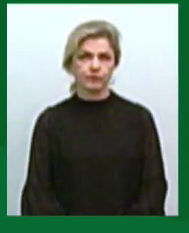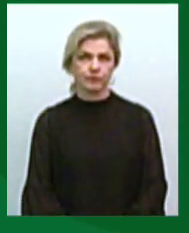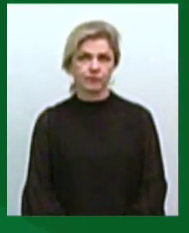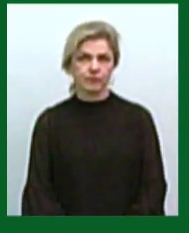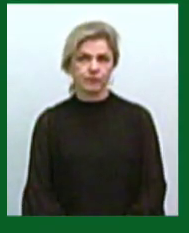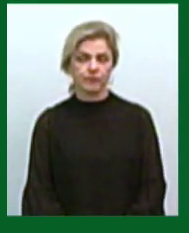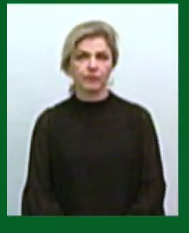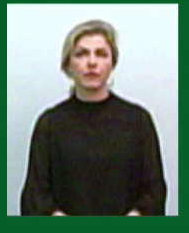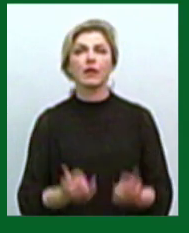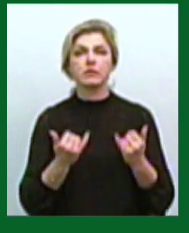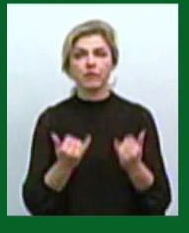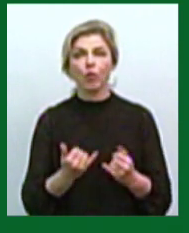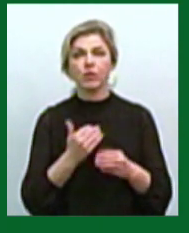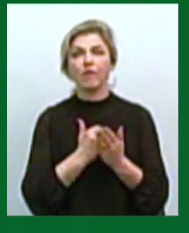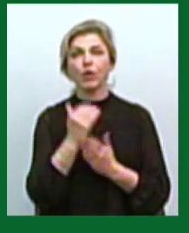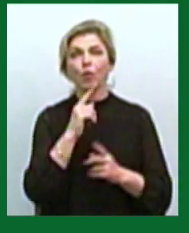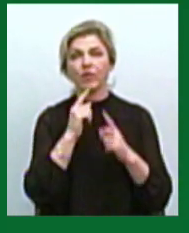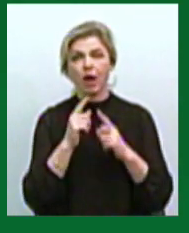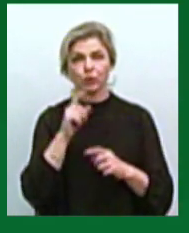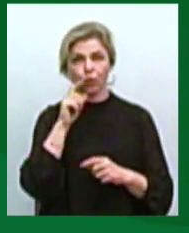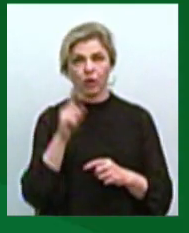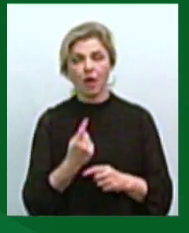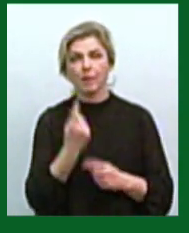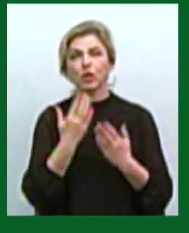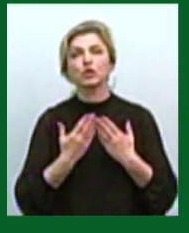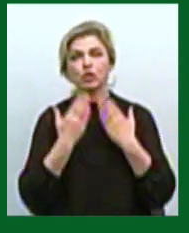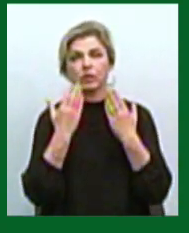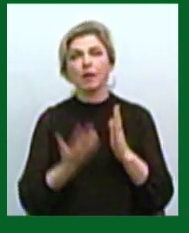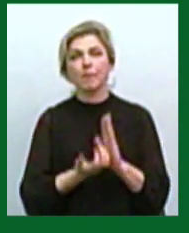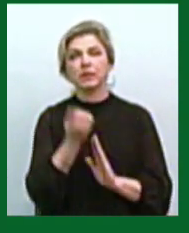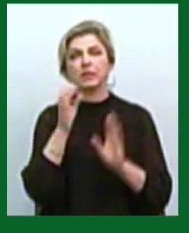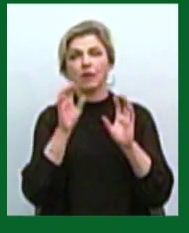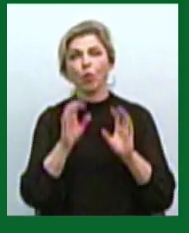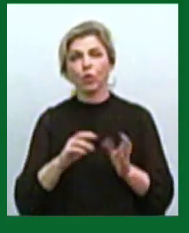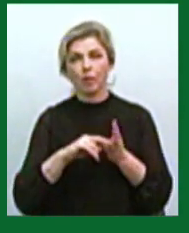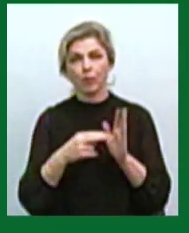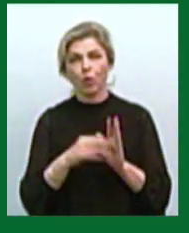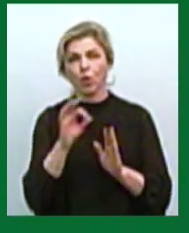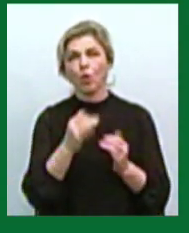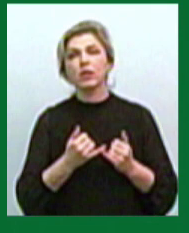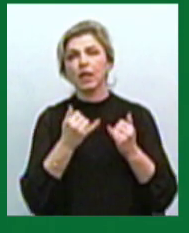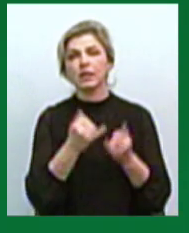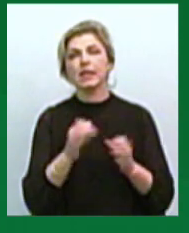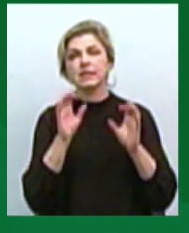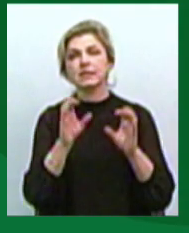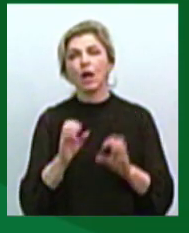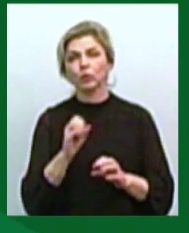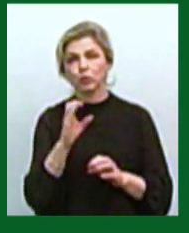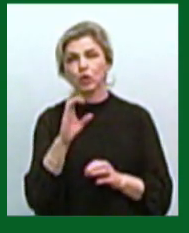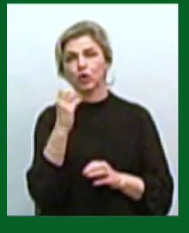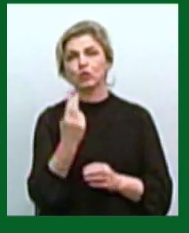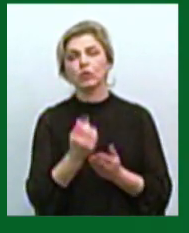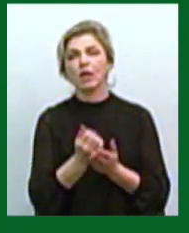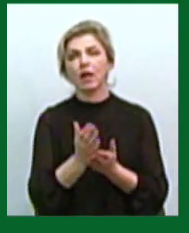Сьогодні Верховна Рада України в першому читанні підтримала законопроєкт про надання статусу і соціальних гарантій